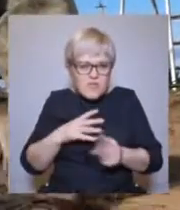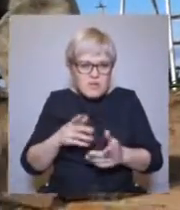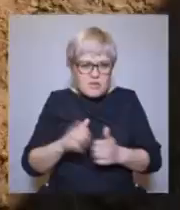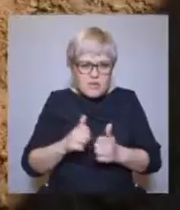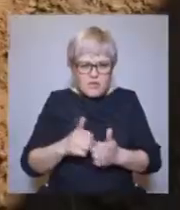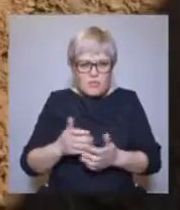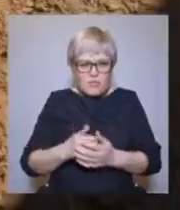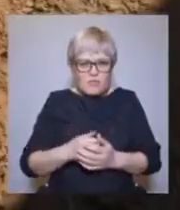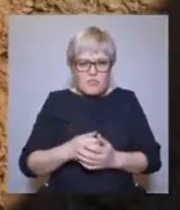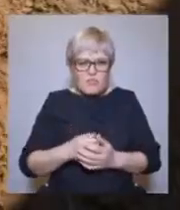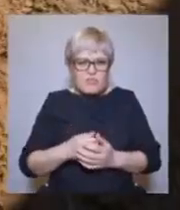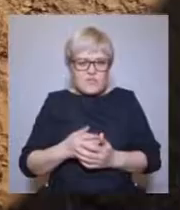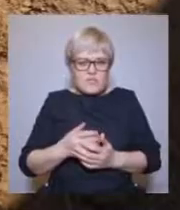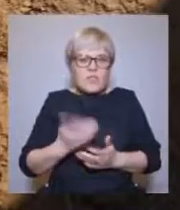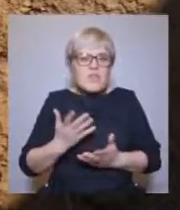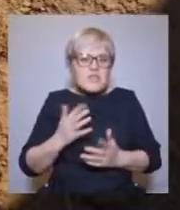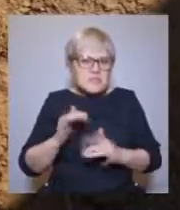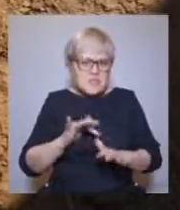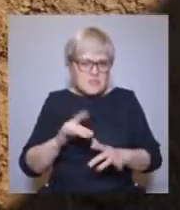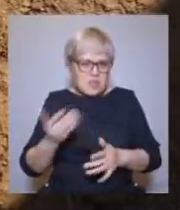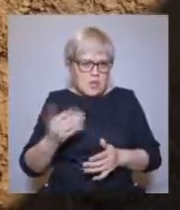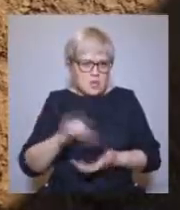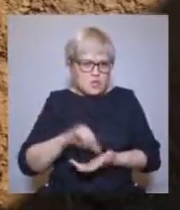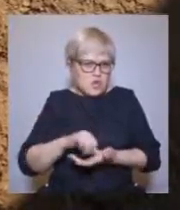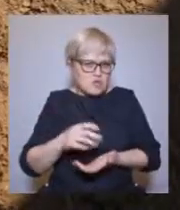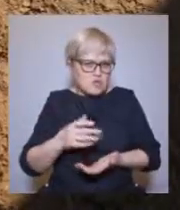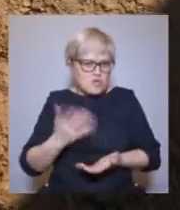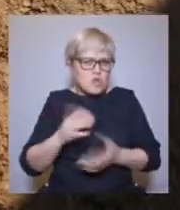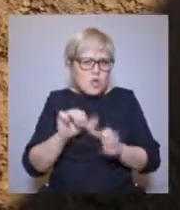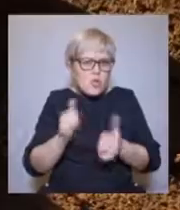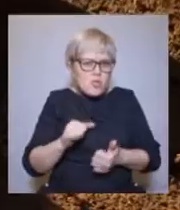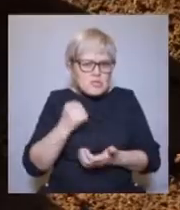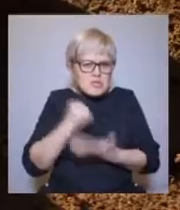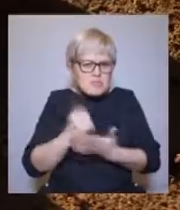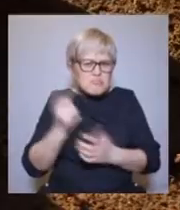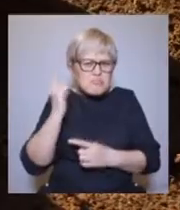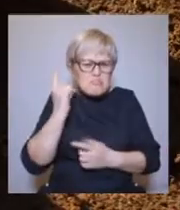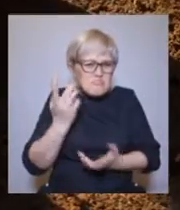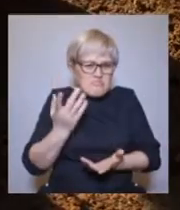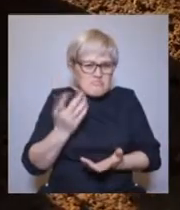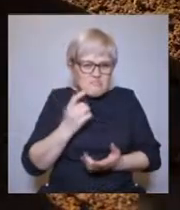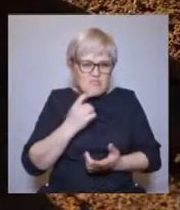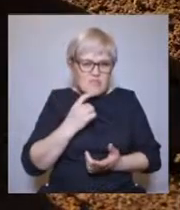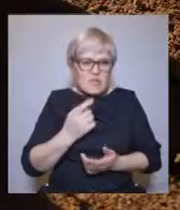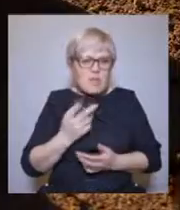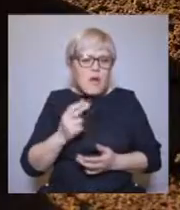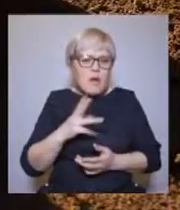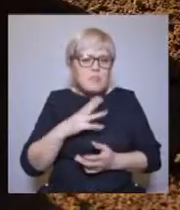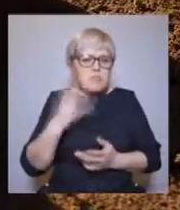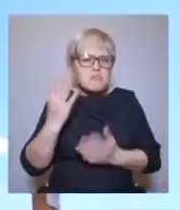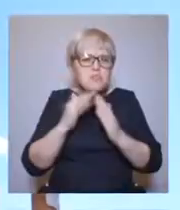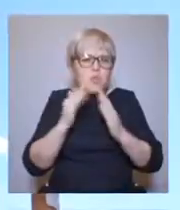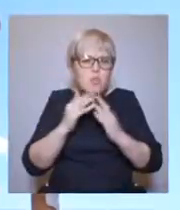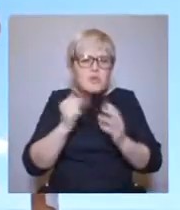Расположение, соседство в раскопе. Иначе артефакты теряют взаимосвязь и уже никогда не